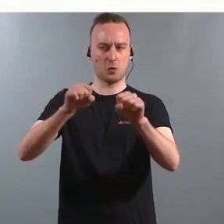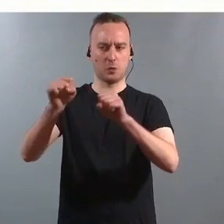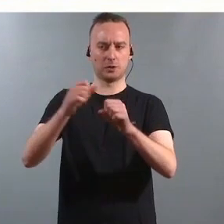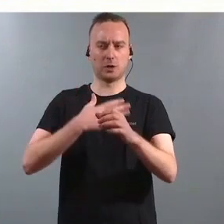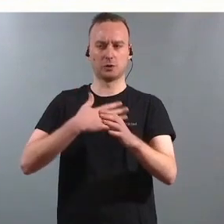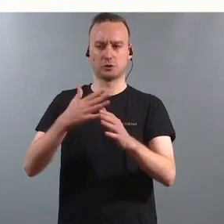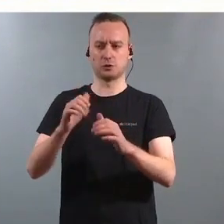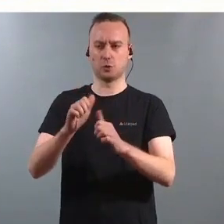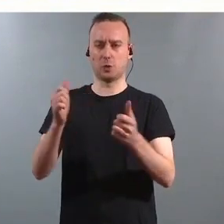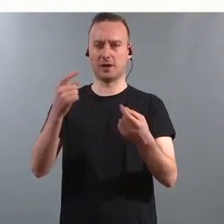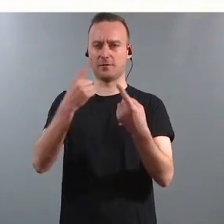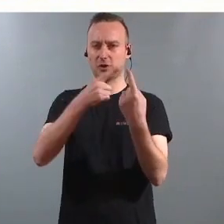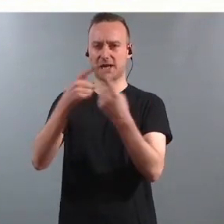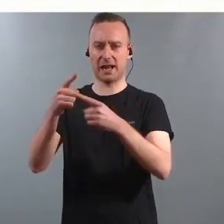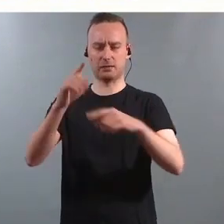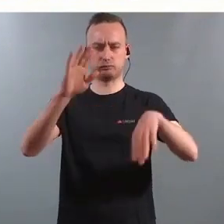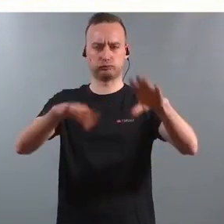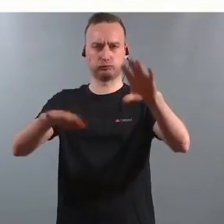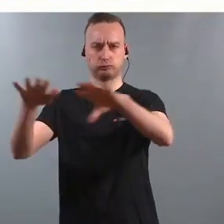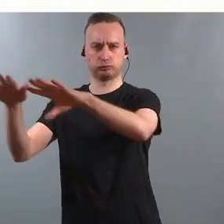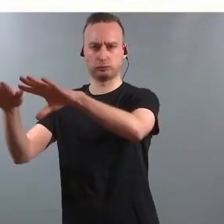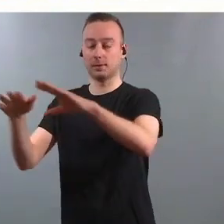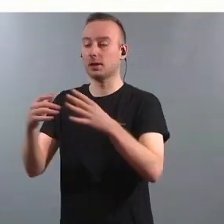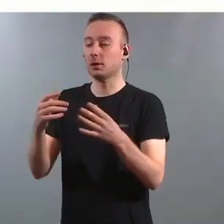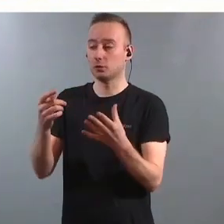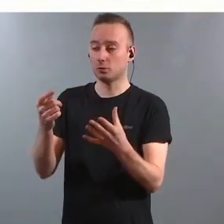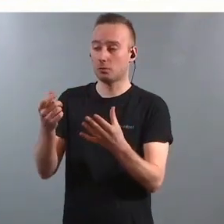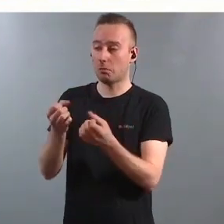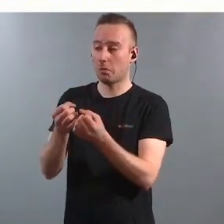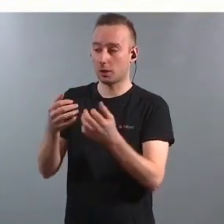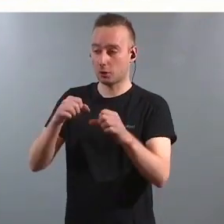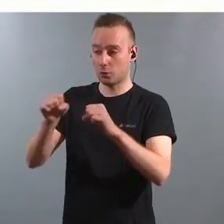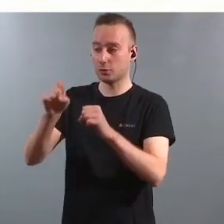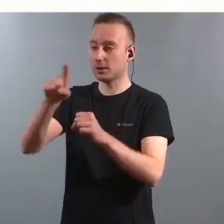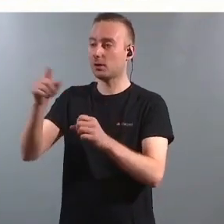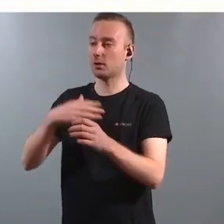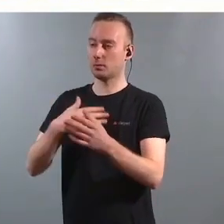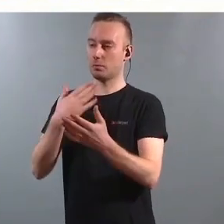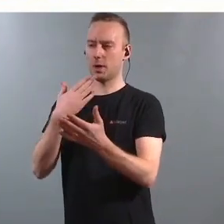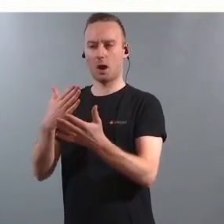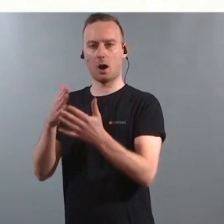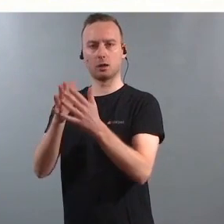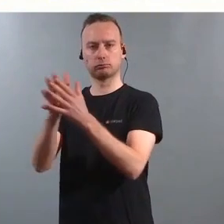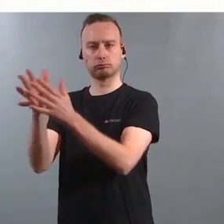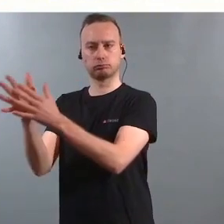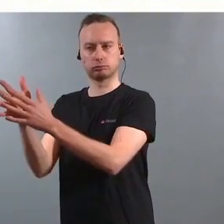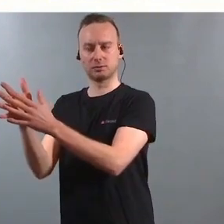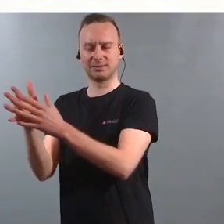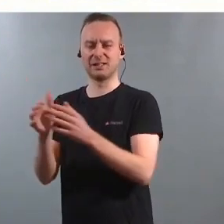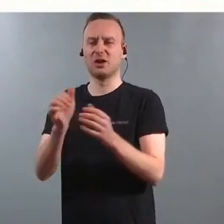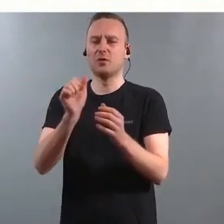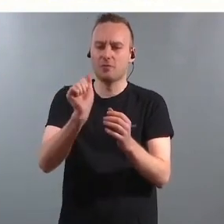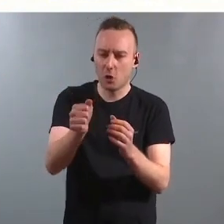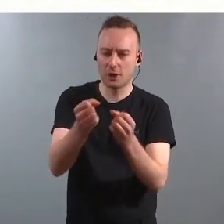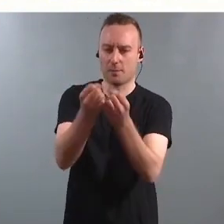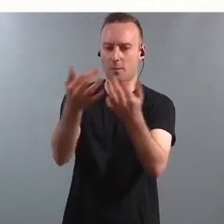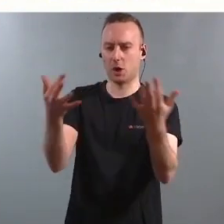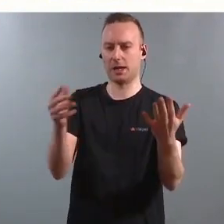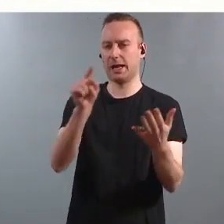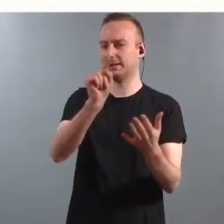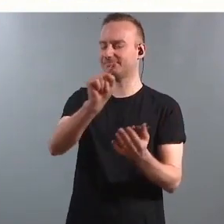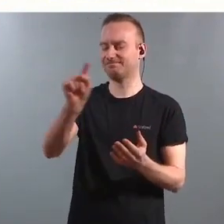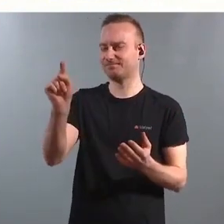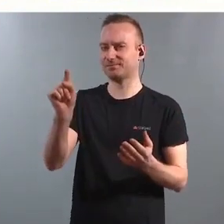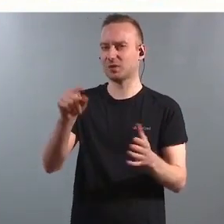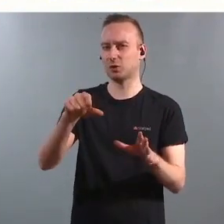og det er mange gode eksempler i mange kommuner, det så vi i vårt prosjekt, men det er for mange hvor det går dårlig. Jeg var på